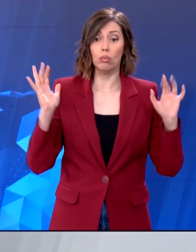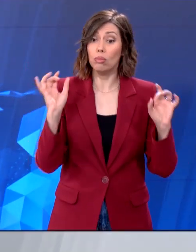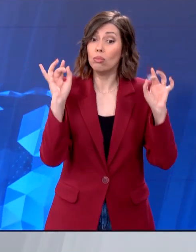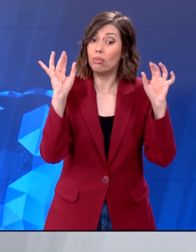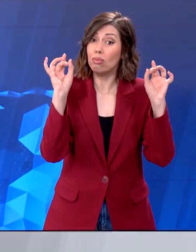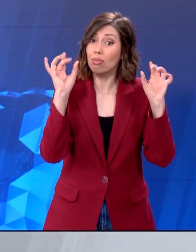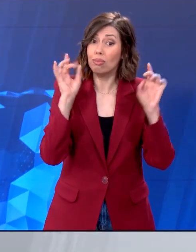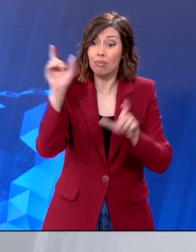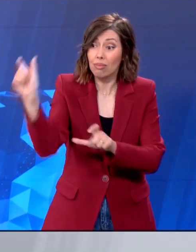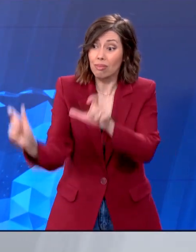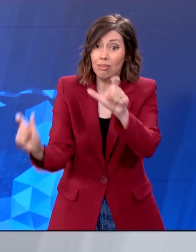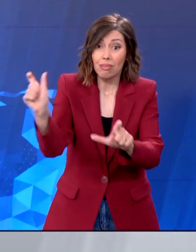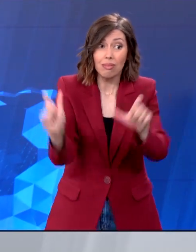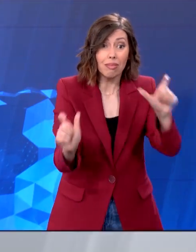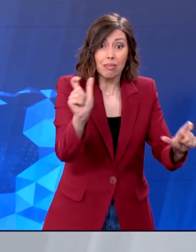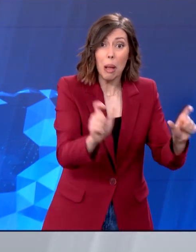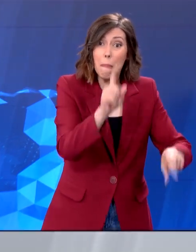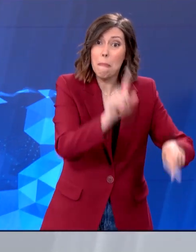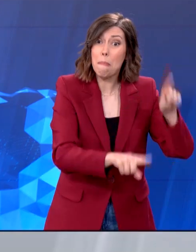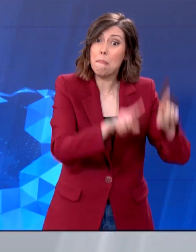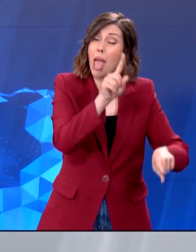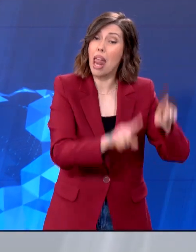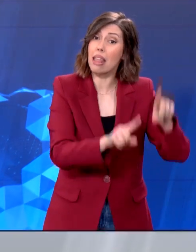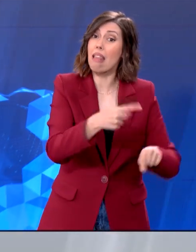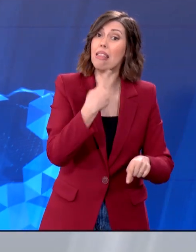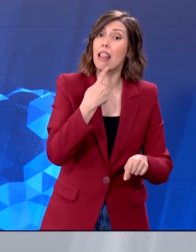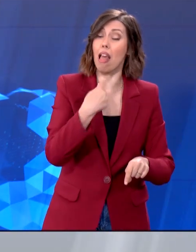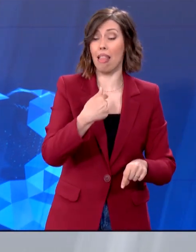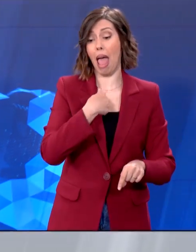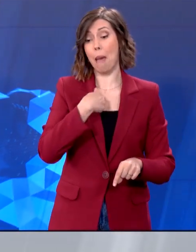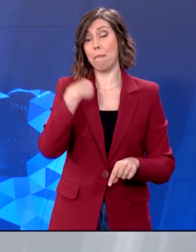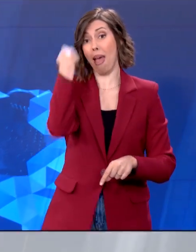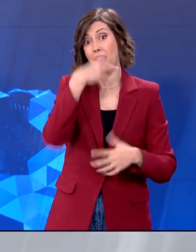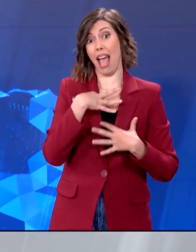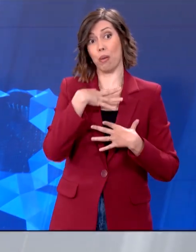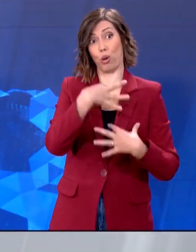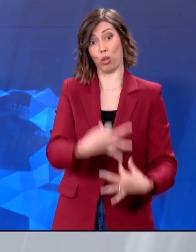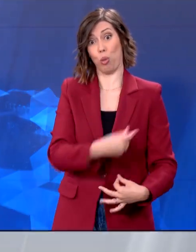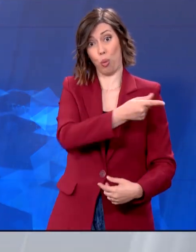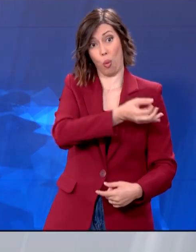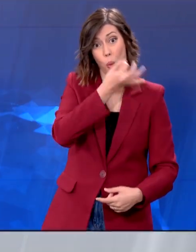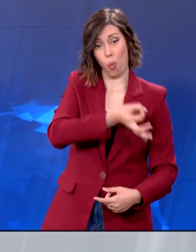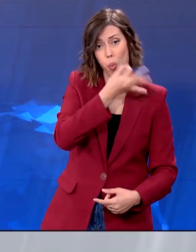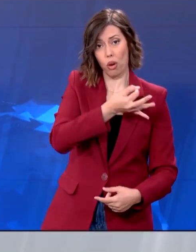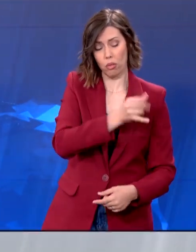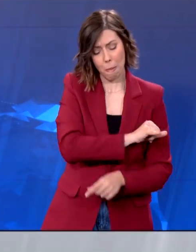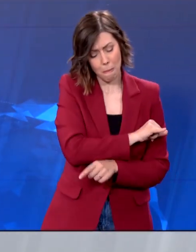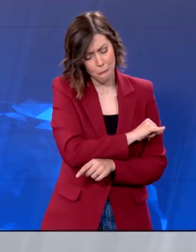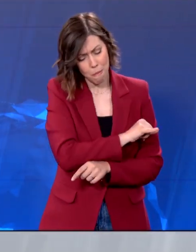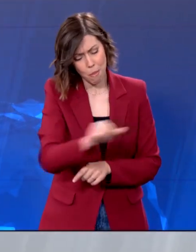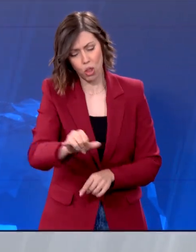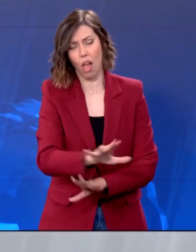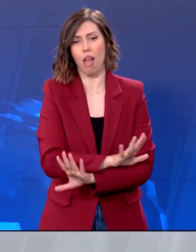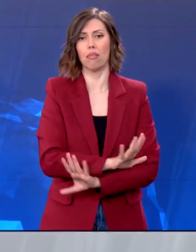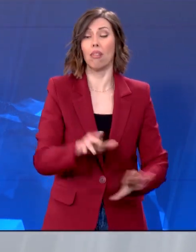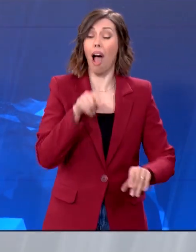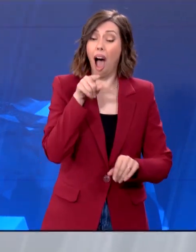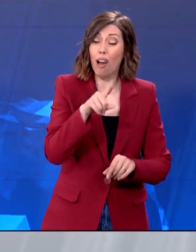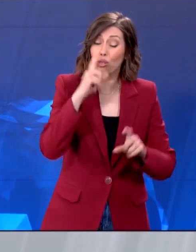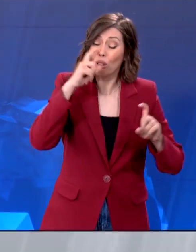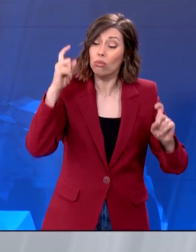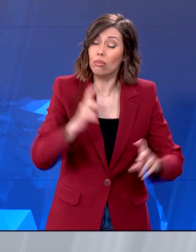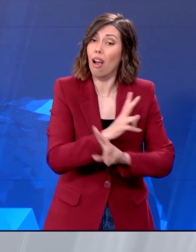Να είμαι ξεκάθαρος σε αυτό για όλες και όλους. Δεν έχω δώσει σε κανέναν και σε